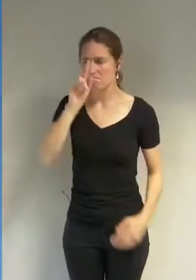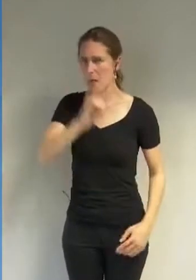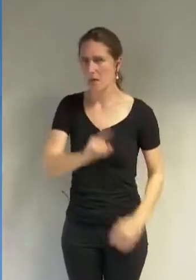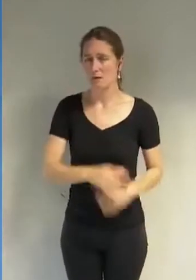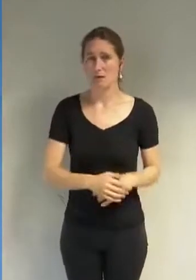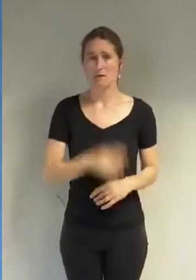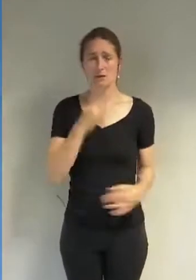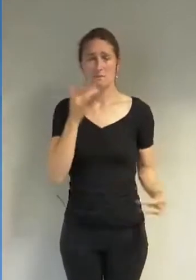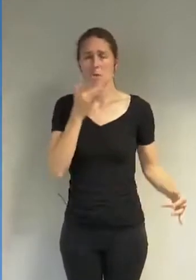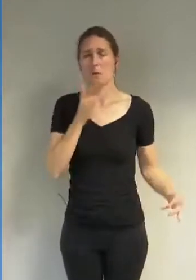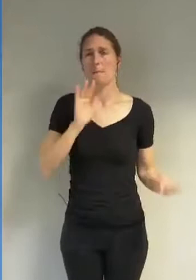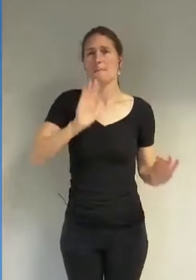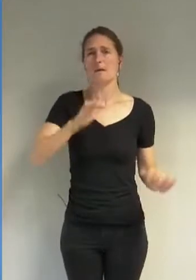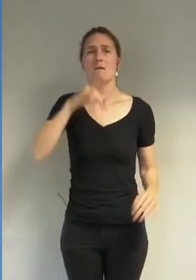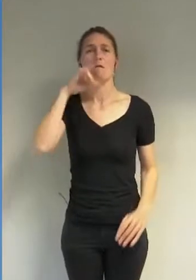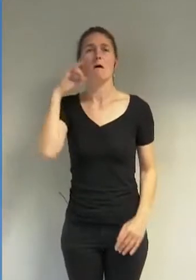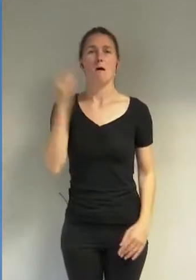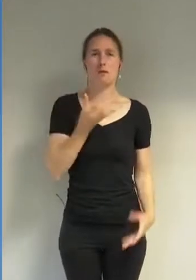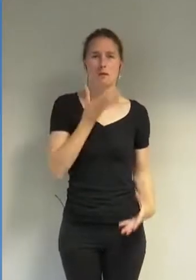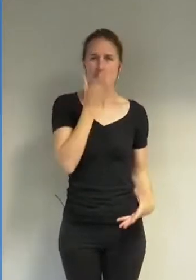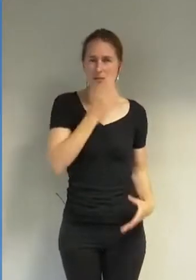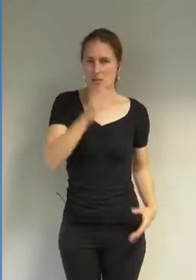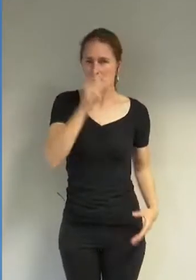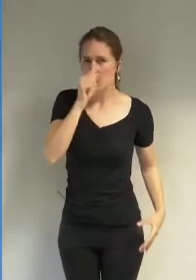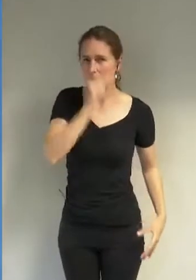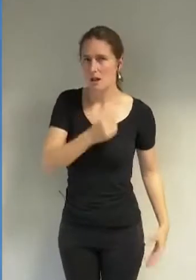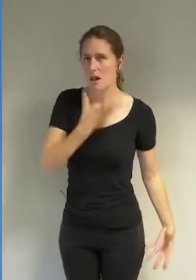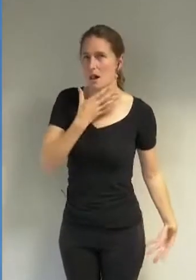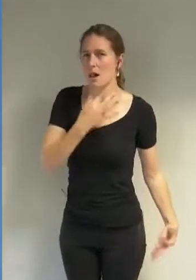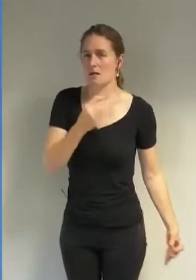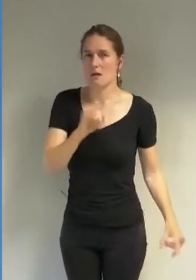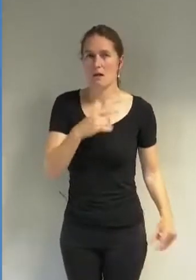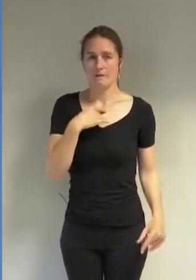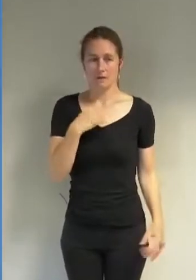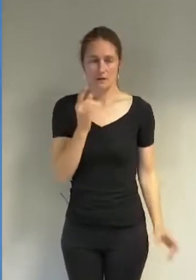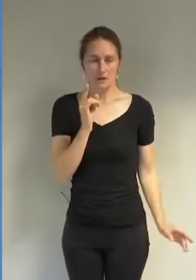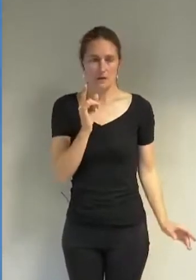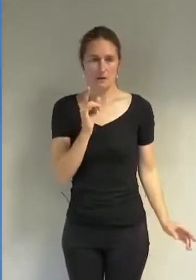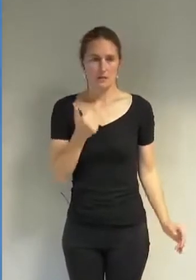sexe, qui ne supporte pas de voir se dessiner un saint, ou le mouvement d'une chevelure,